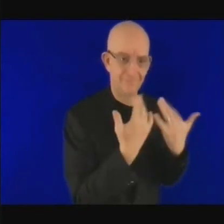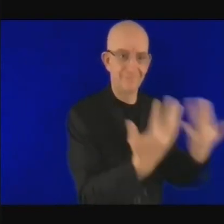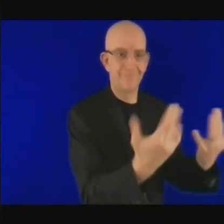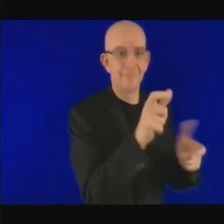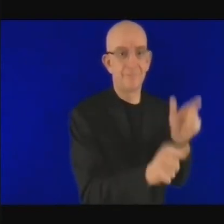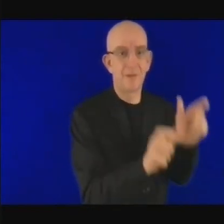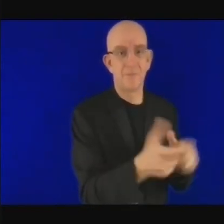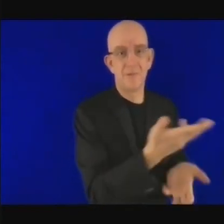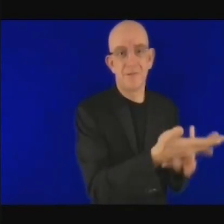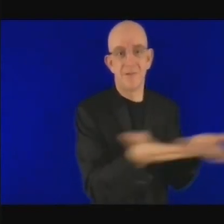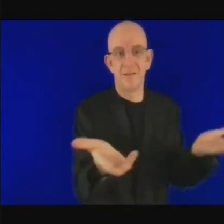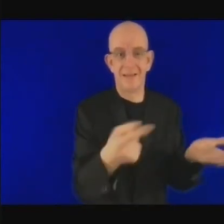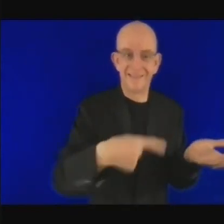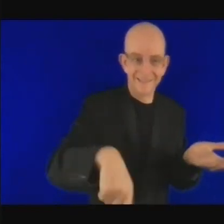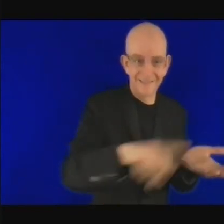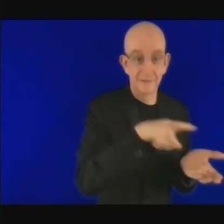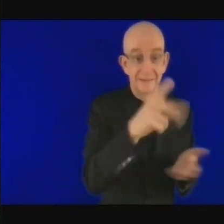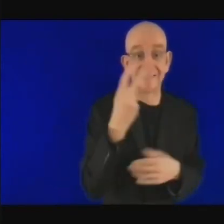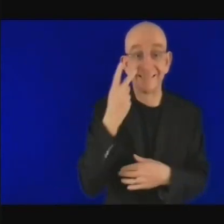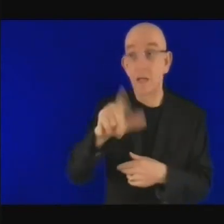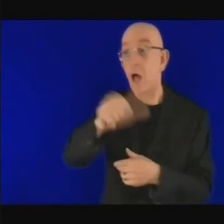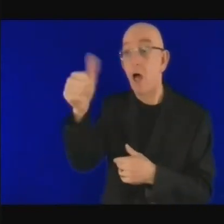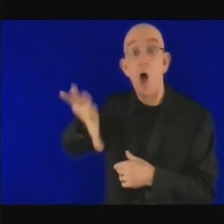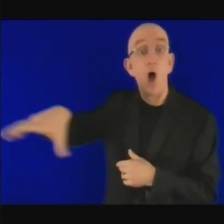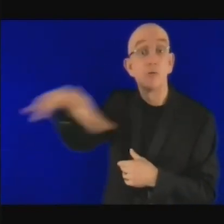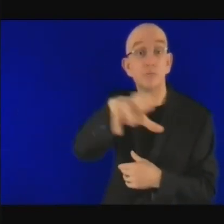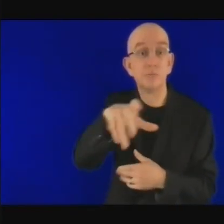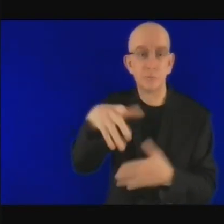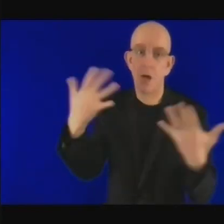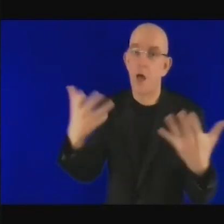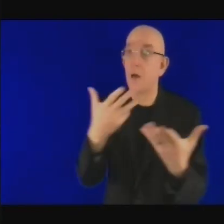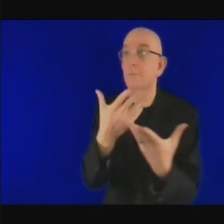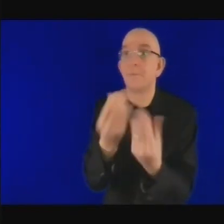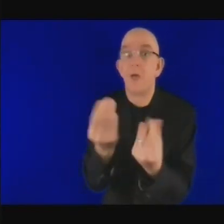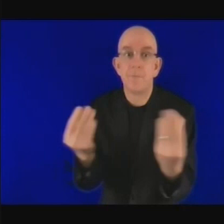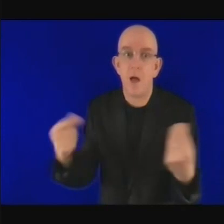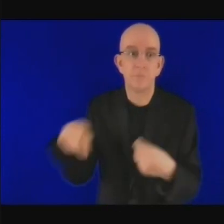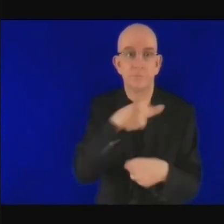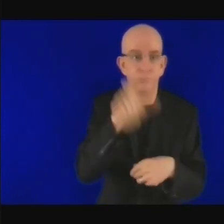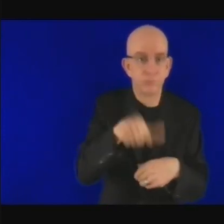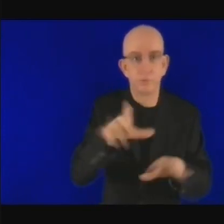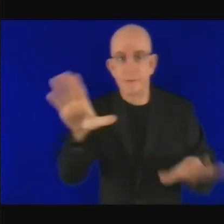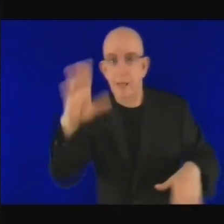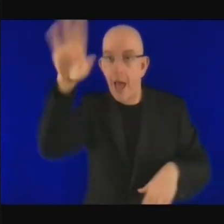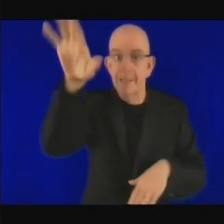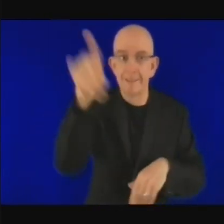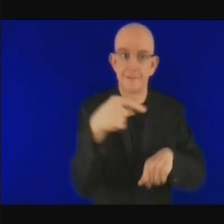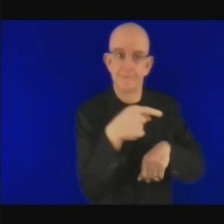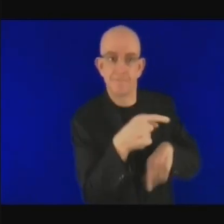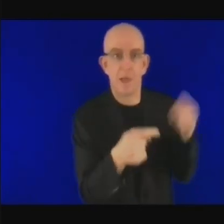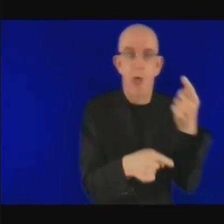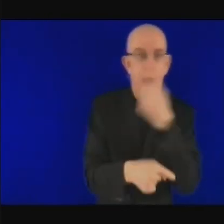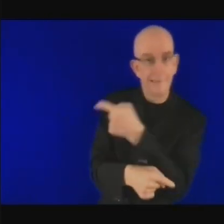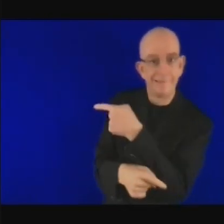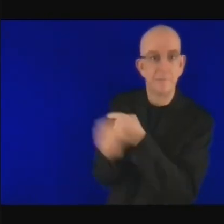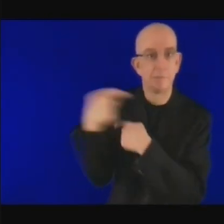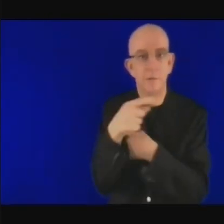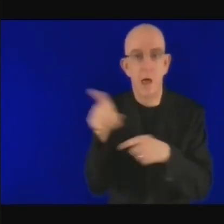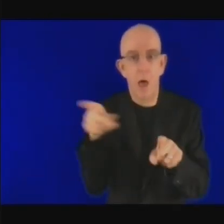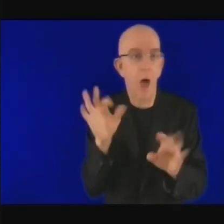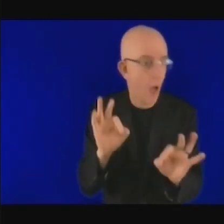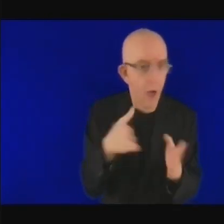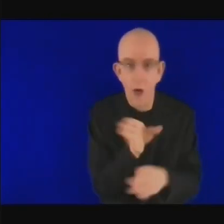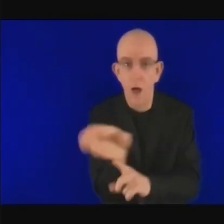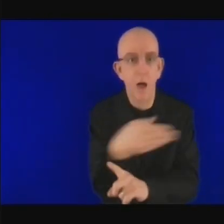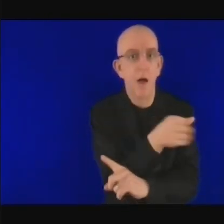qu'il y un appui apporté au secteur privé pour que les choses se fassent et du côté du secteur privé